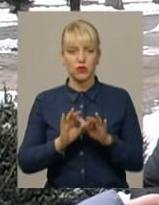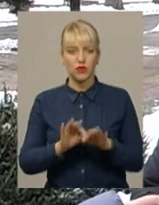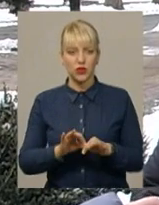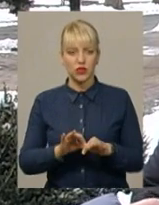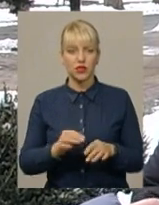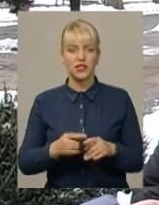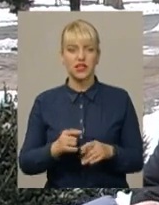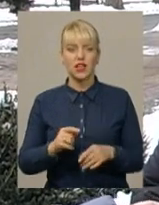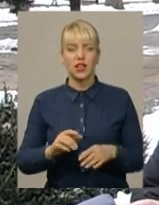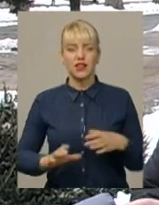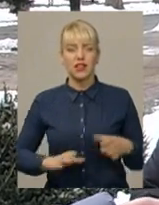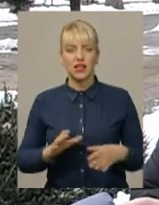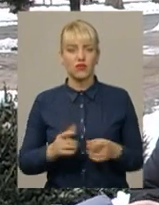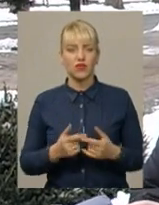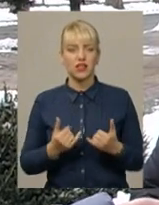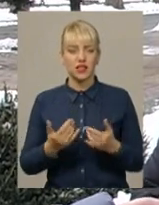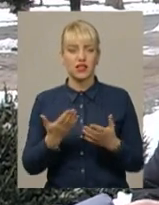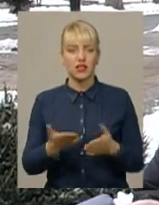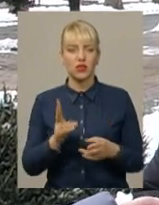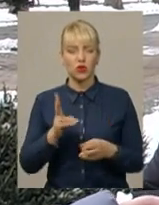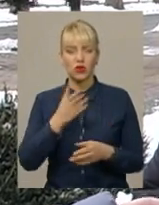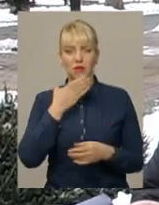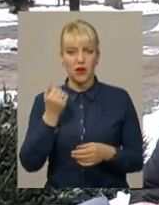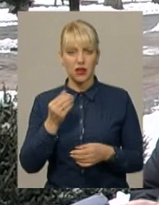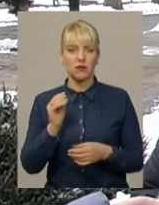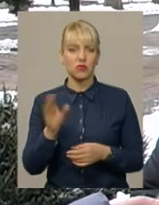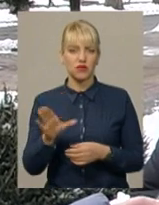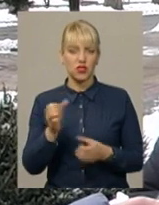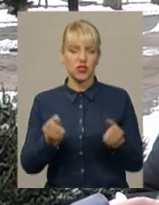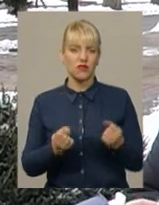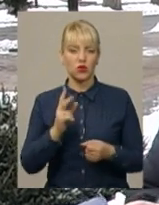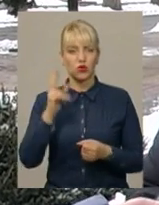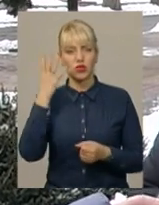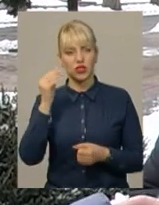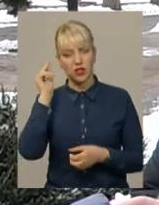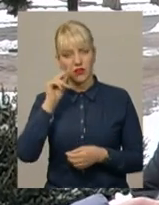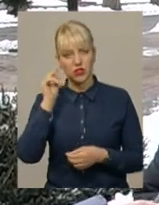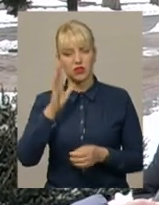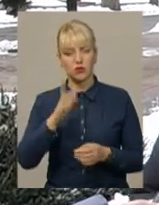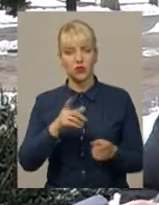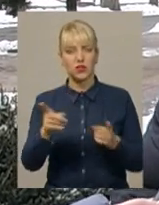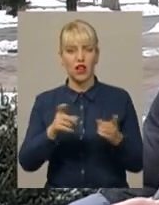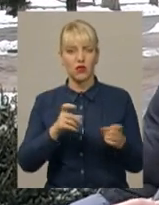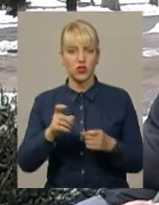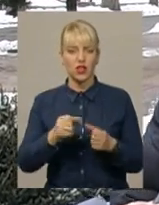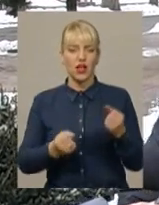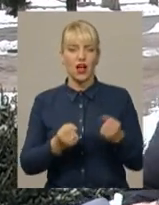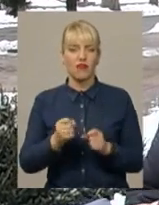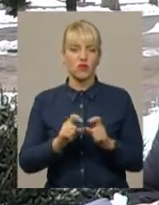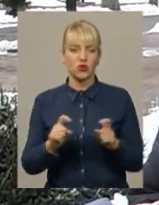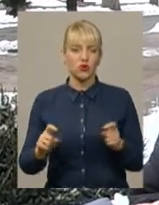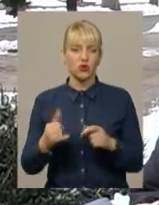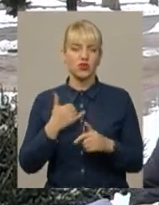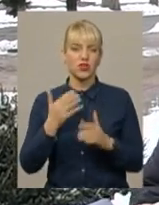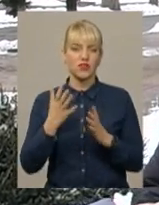тренування для тих, хто ще не має посвідчення водія, хто тільки навчається. Тут будуть залучені автошколи. Це вже в нас буде